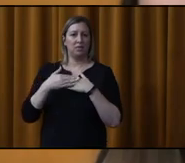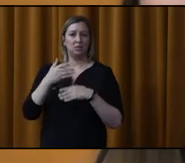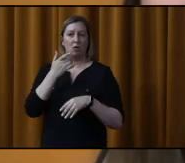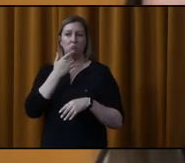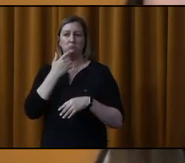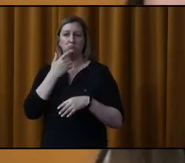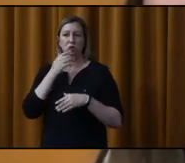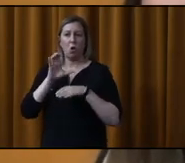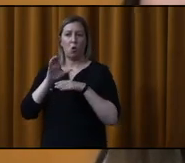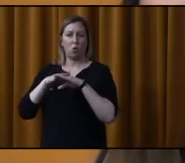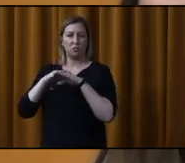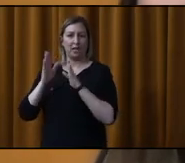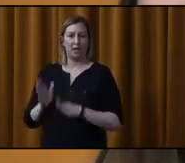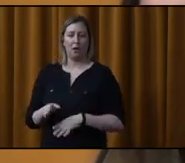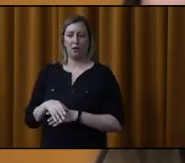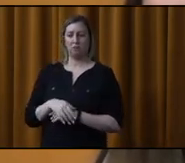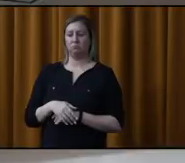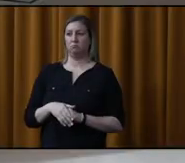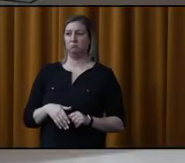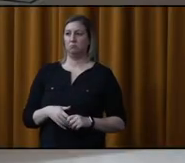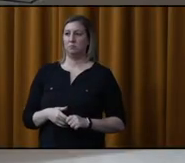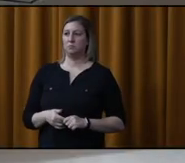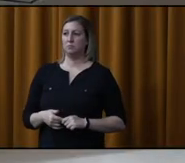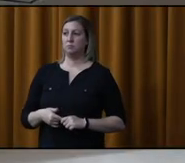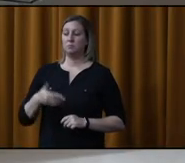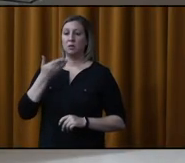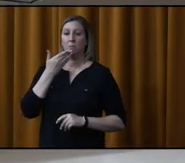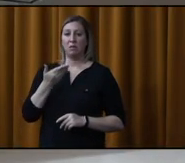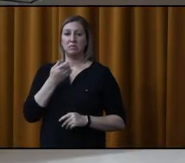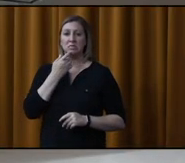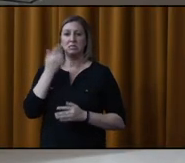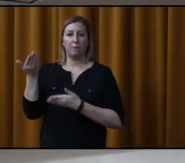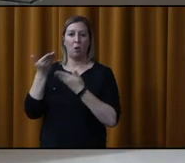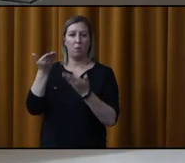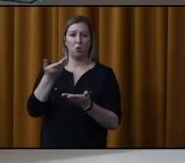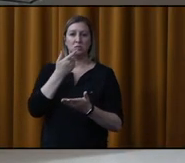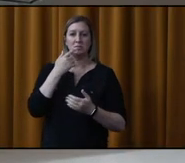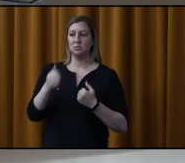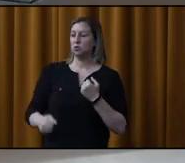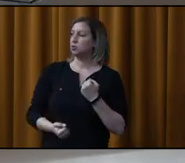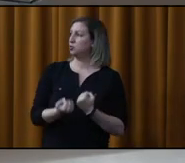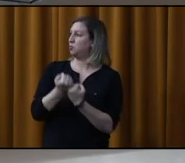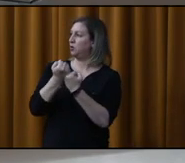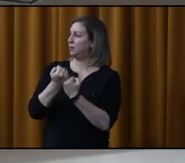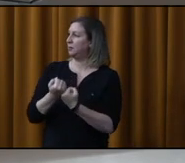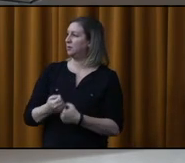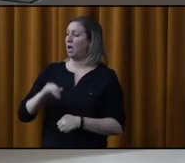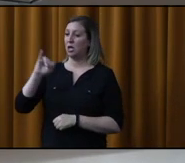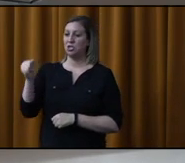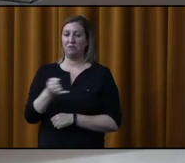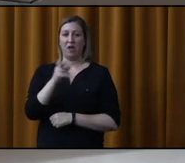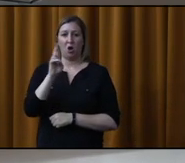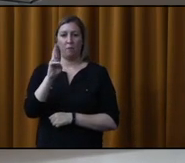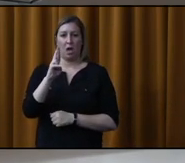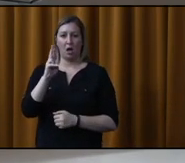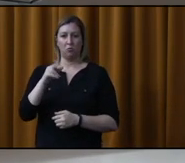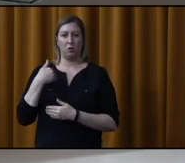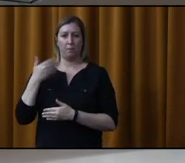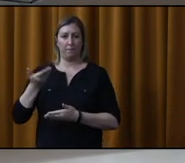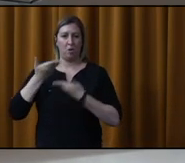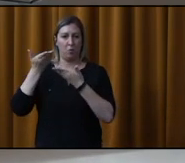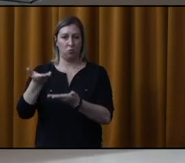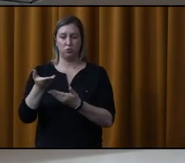2023-266. Merci. Donc, un proposeur en appui. Jennifer Robillard,'en fais la proposition. Merci.